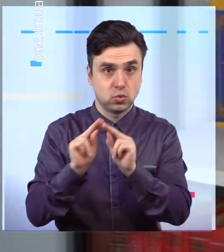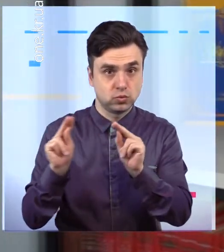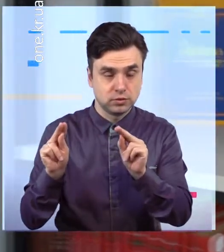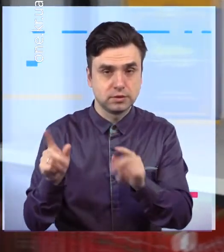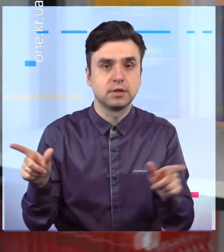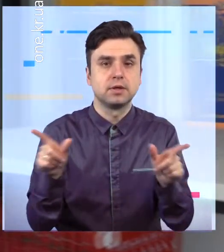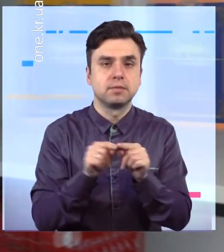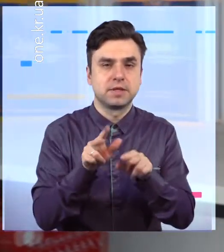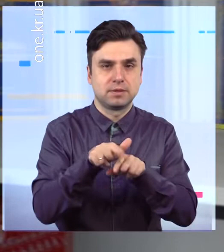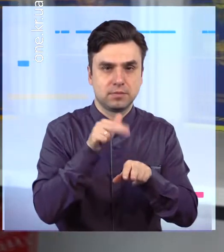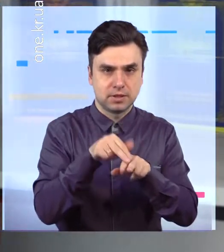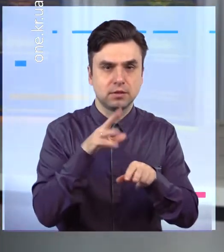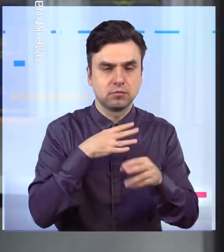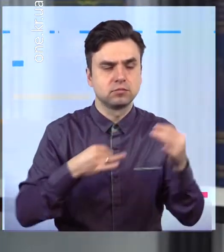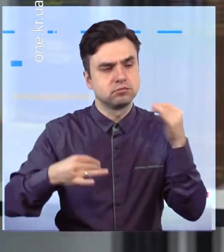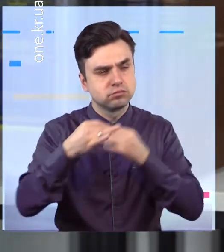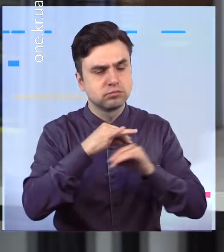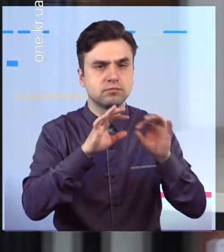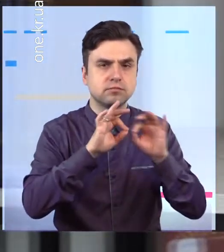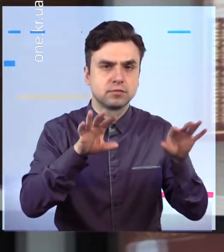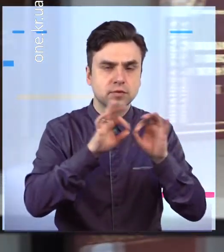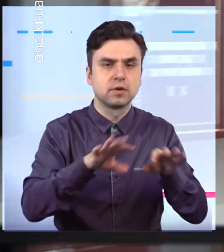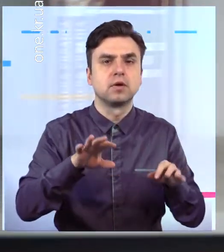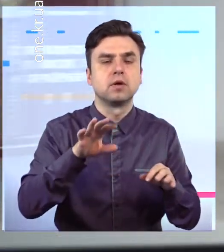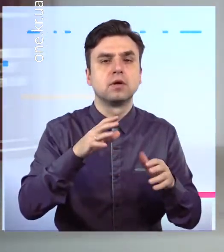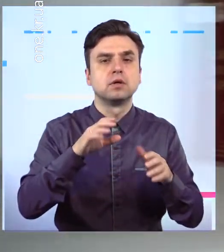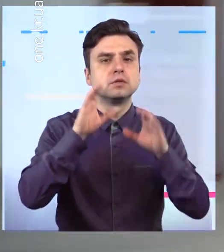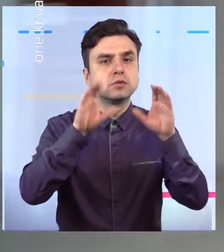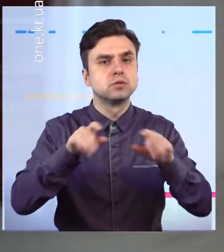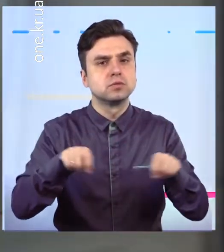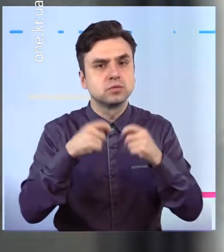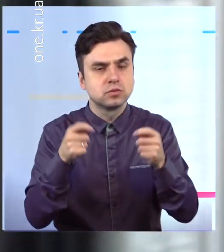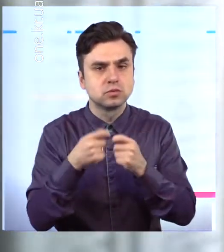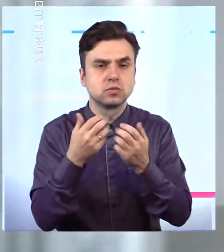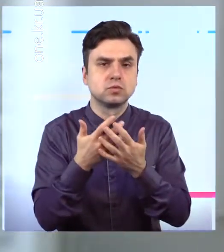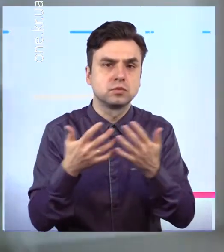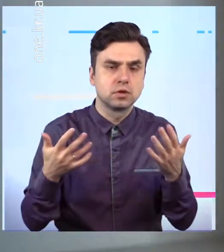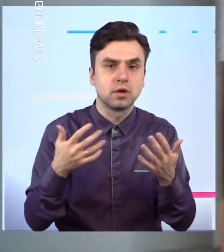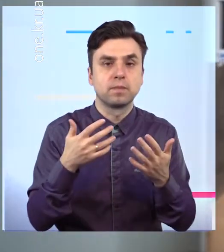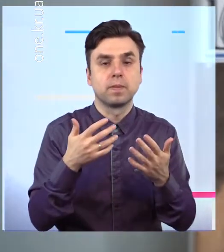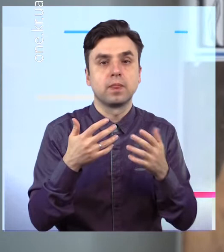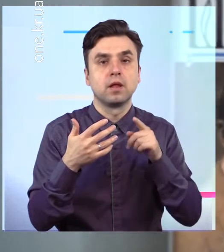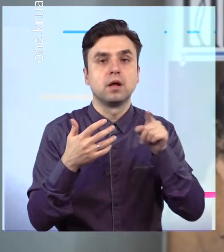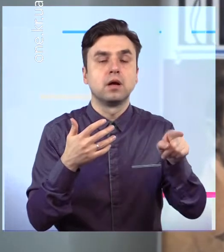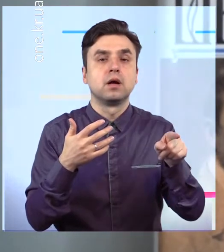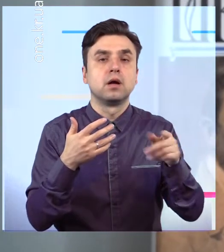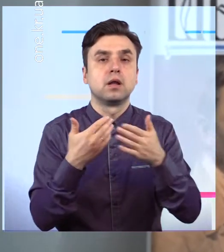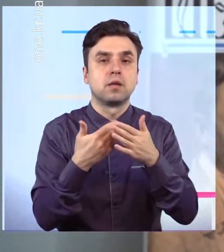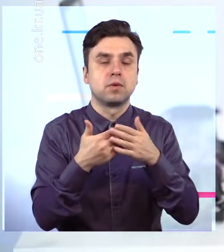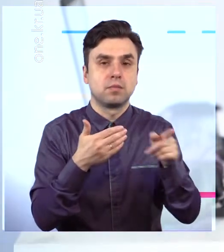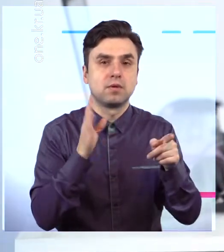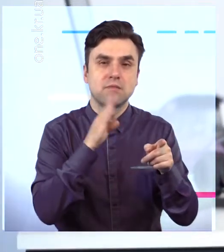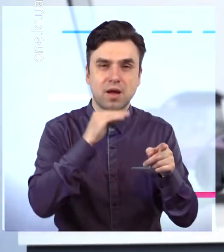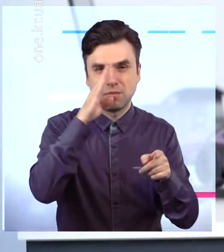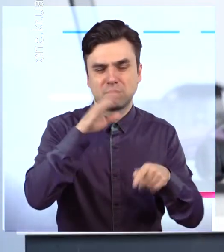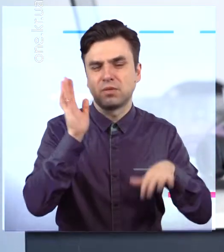поліцейськими обговорили правові способи впливу батьків на дитину, що проводить занадто багато часу в інтернеті, і те, як вберегти